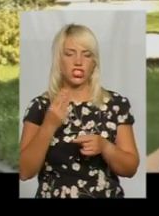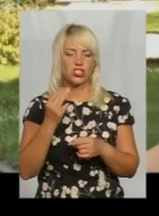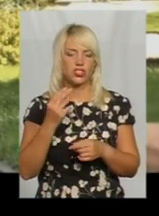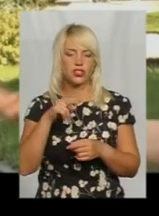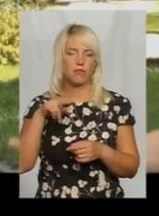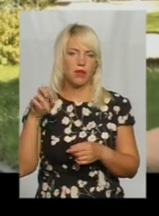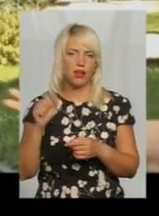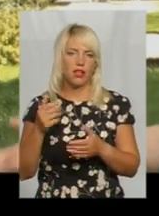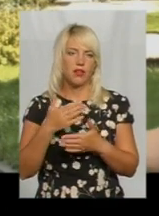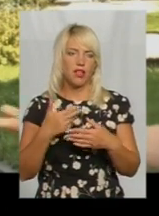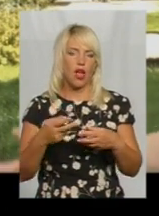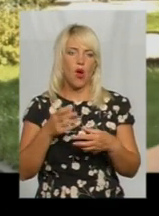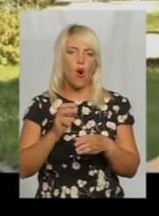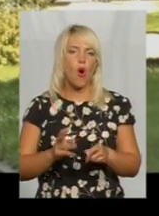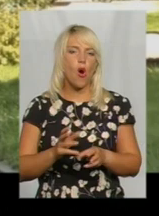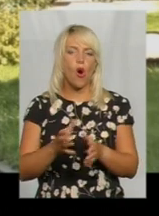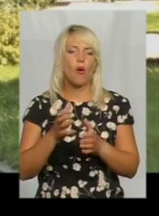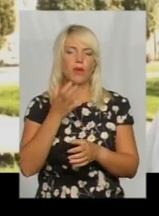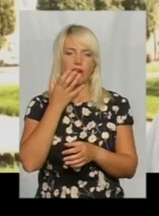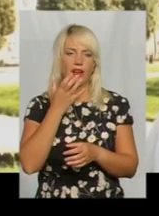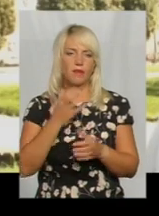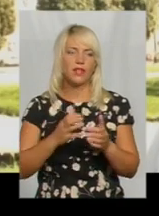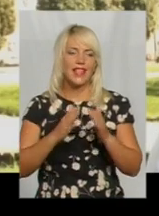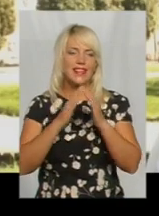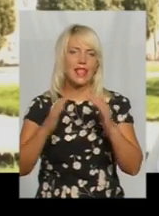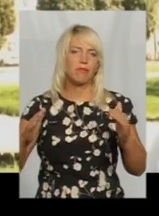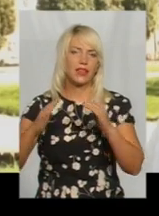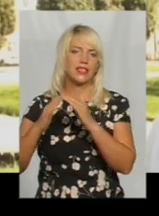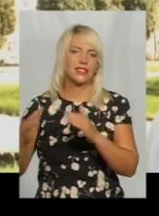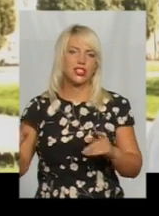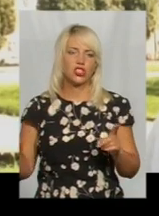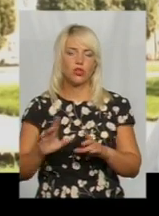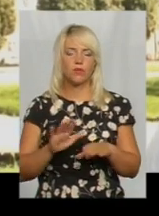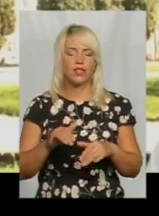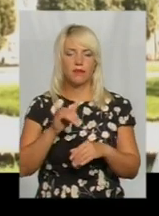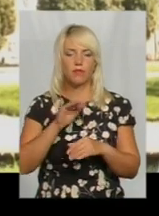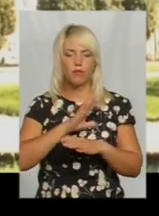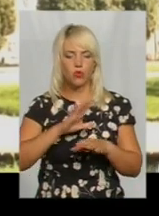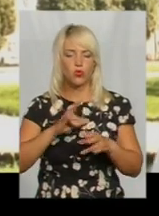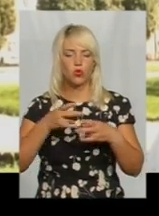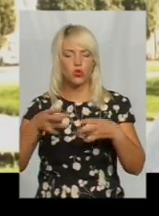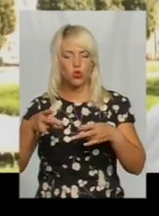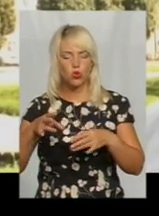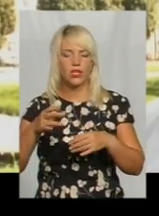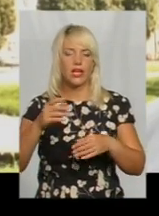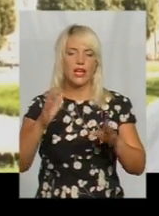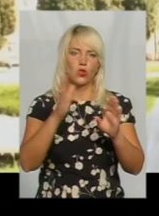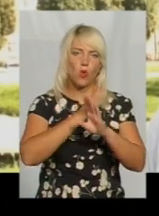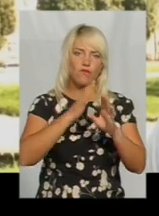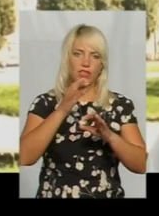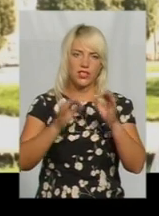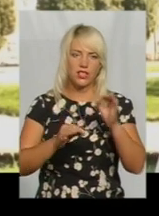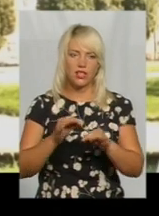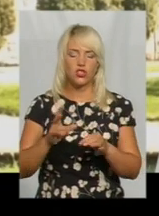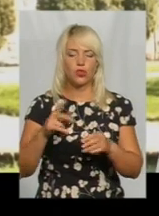обігрівати теплицю. Щоб не надати шкоди і довкіллю, і відповідати всім стандартам,